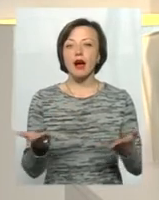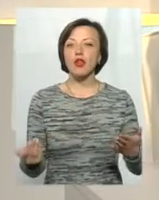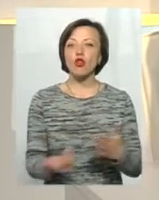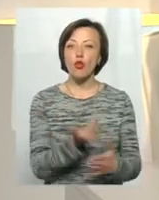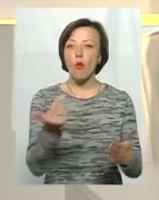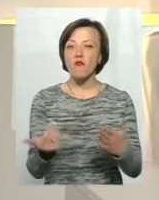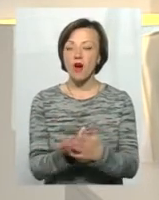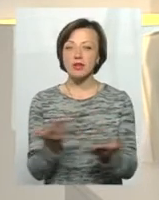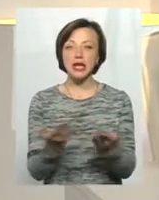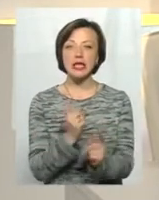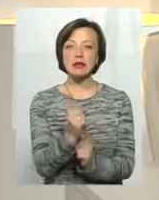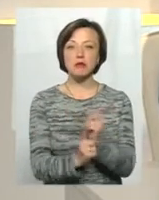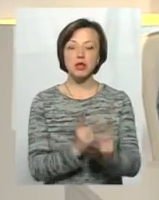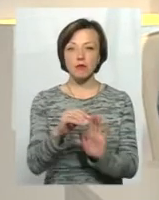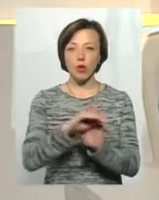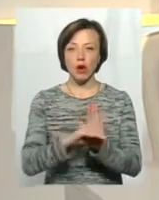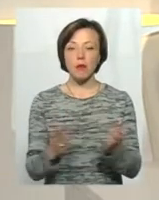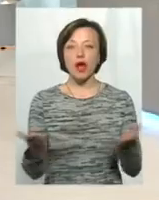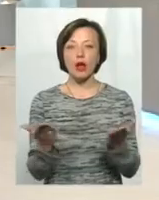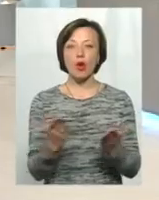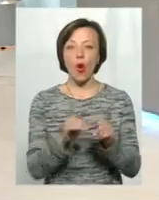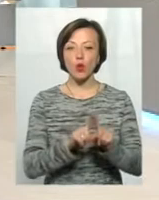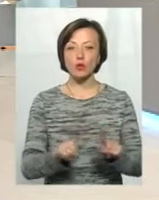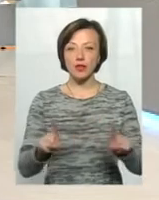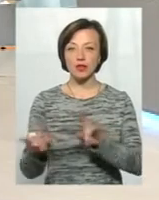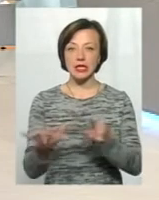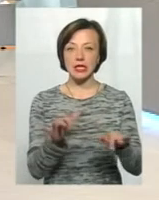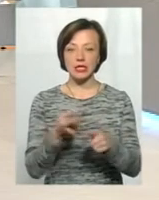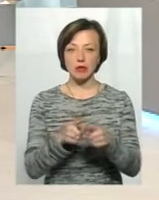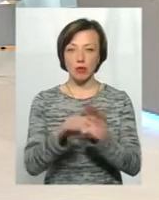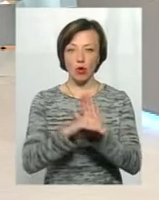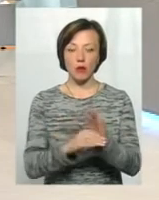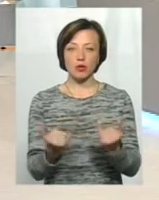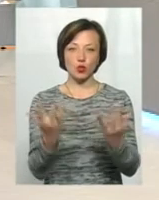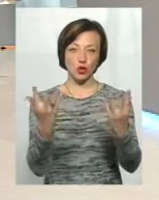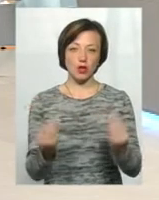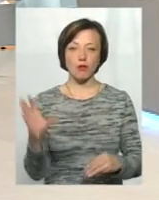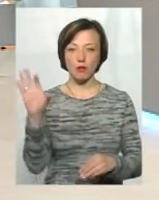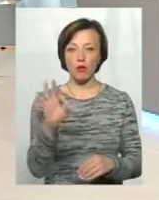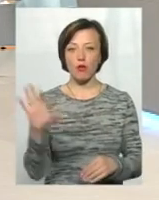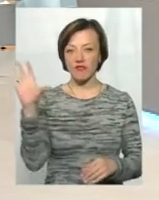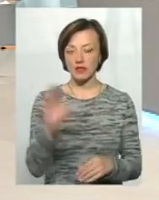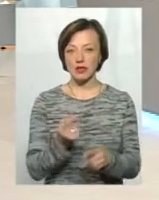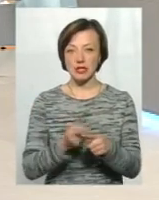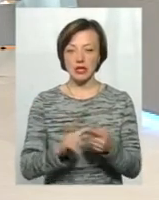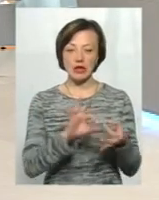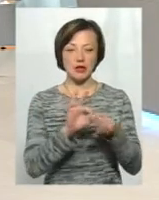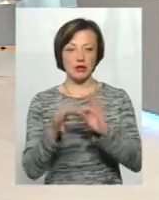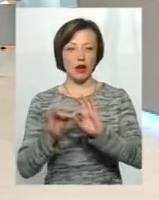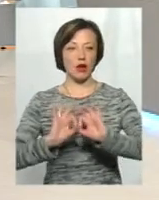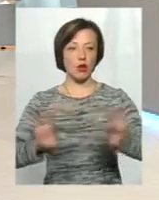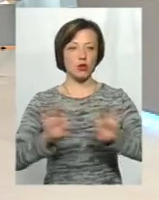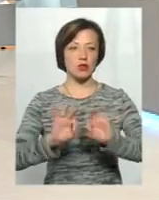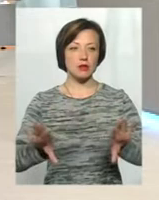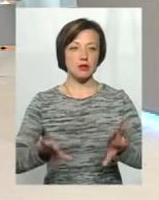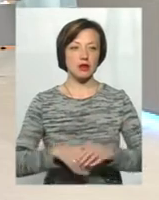зміни в програмі, які особливості діють цієї програми на сьогоднішній час. Про це все прошу детально розказати